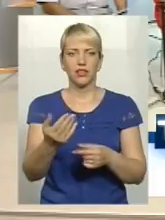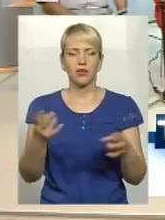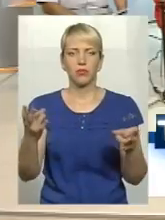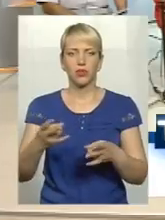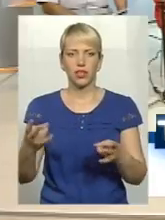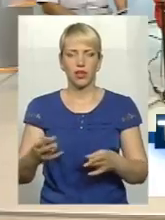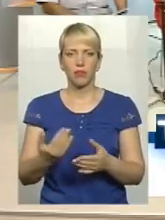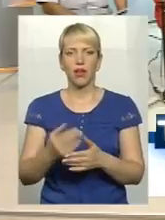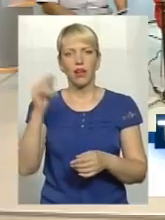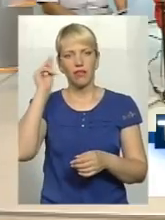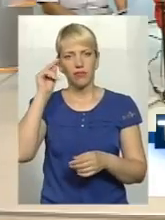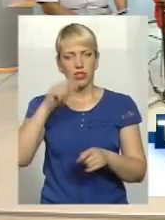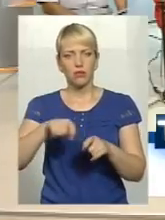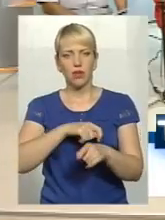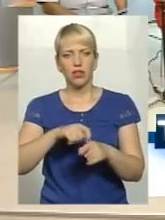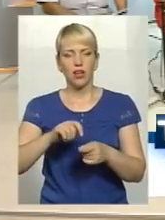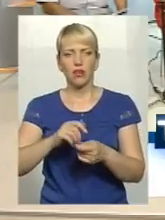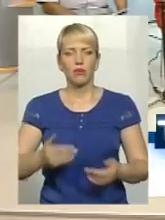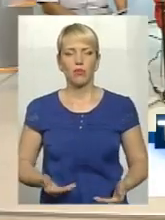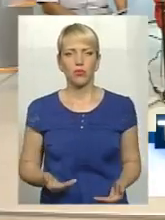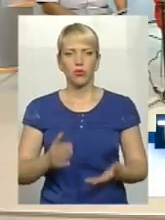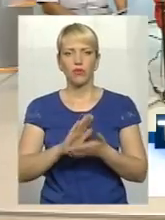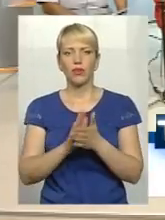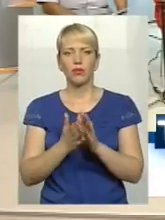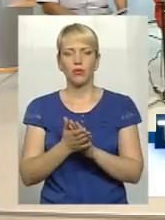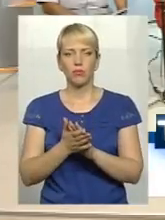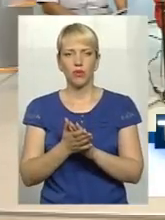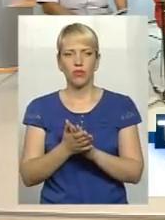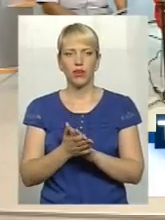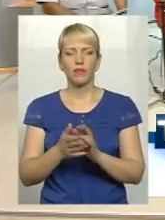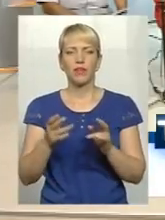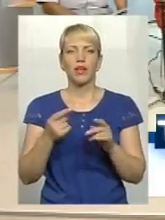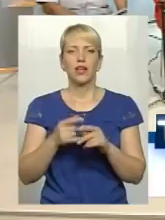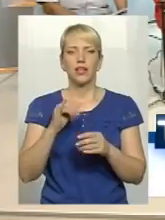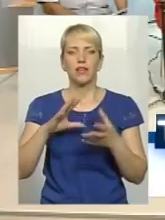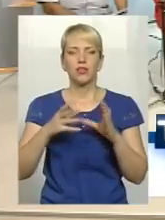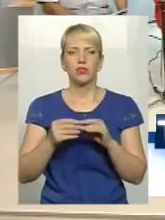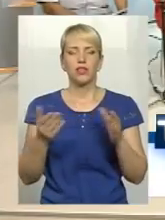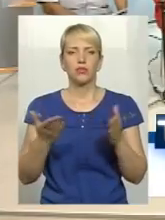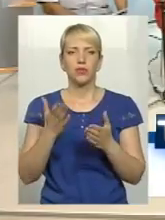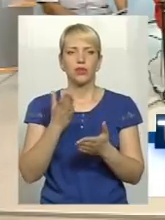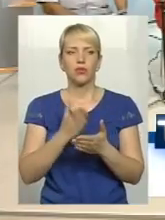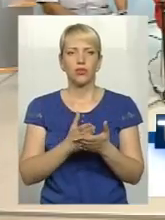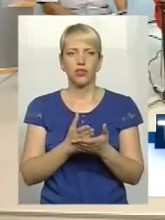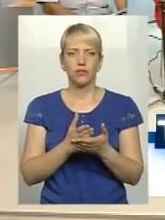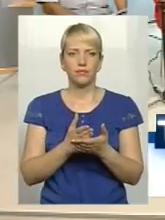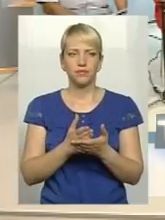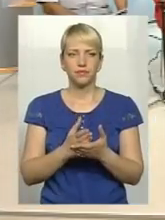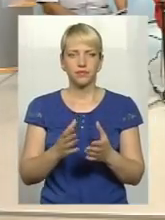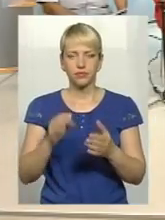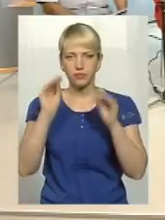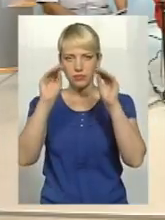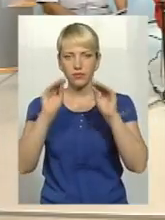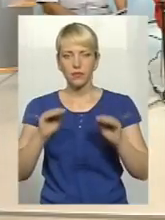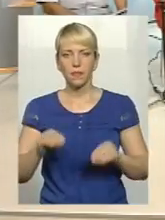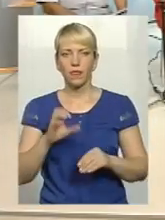вивчаються матеріально-побутові умови, результатом якого є складення акту